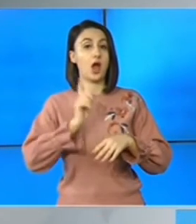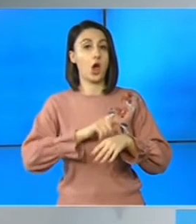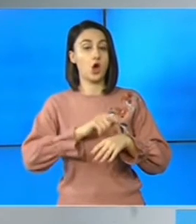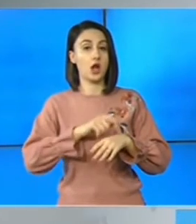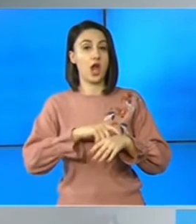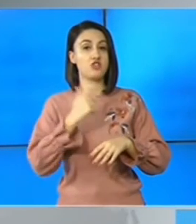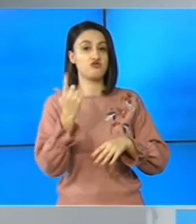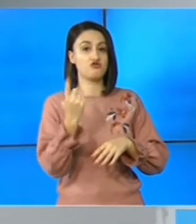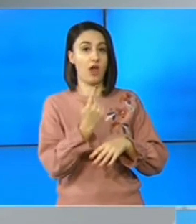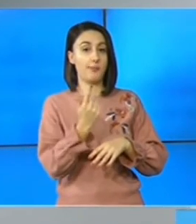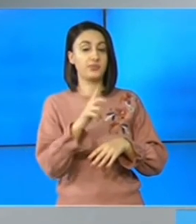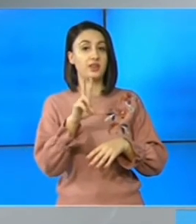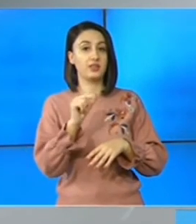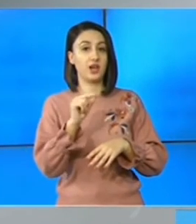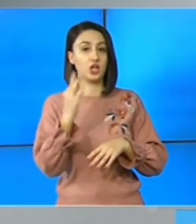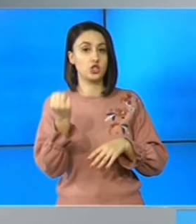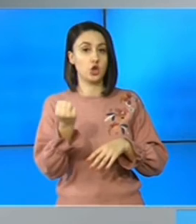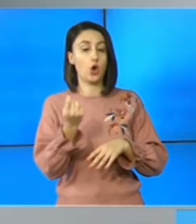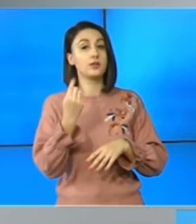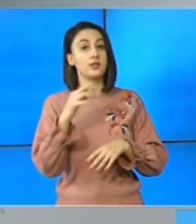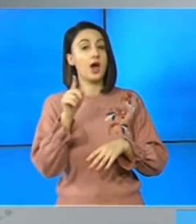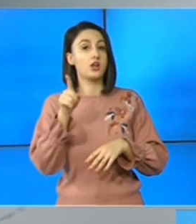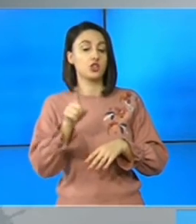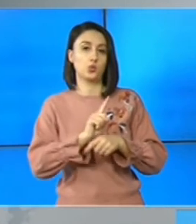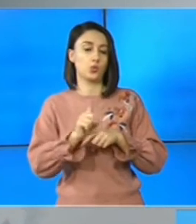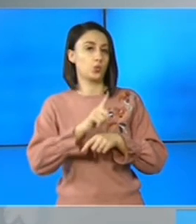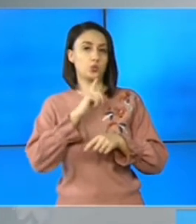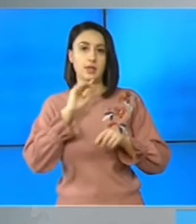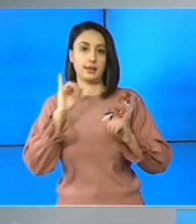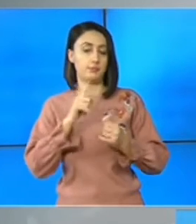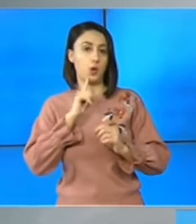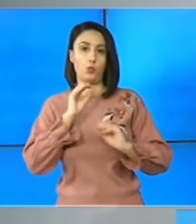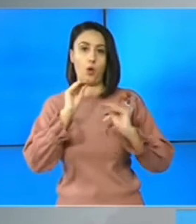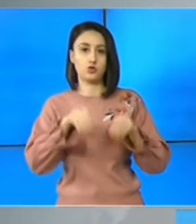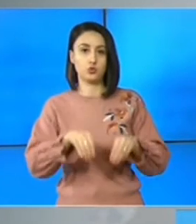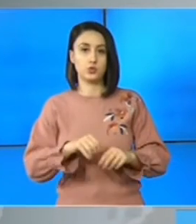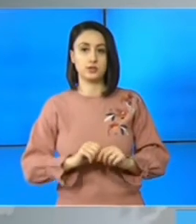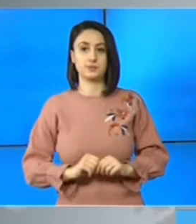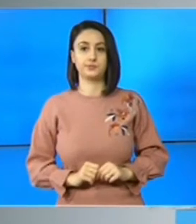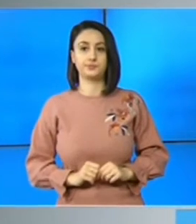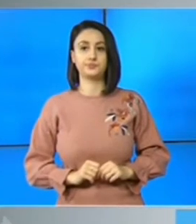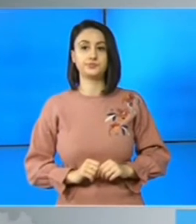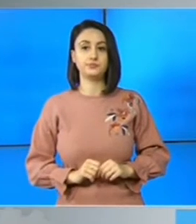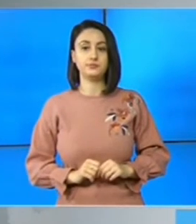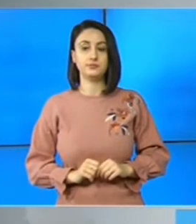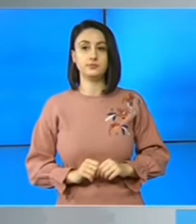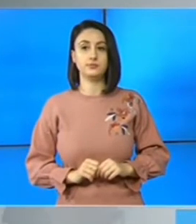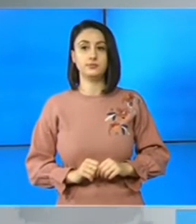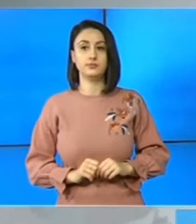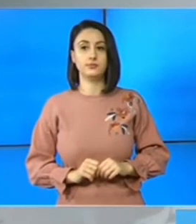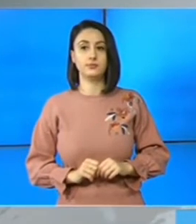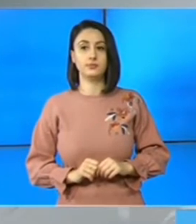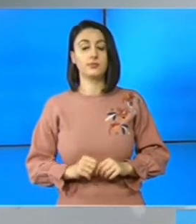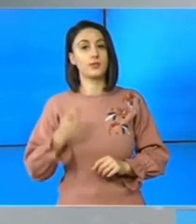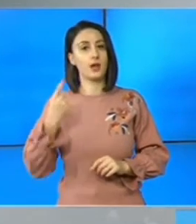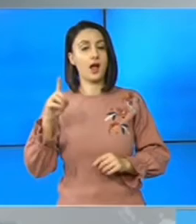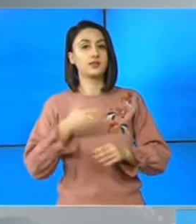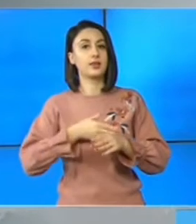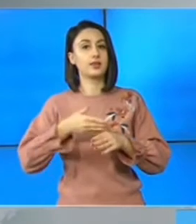ora 7.39, însă acest lucru nu s-a întâmplat și totodată vorbim de o altă întârziere